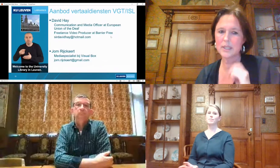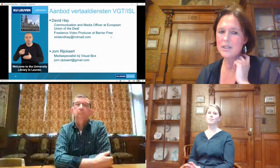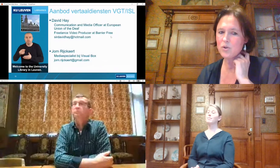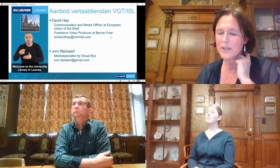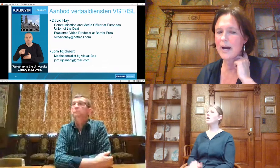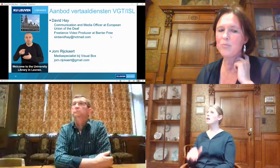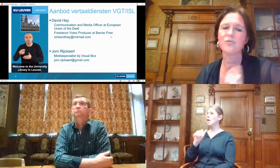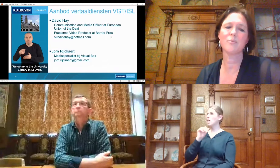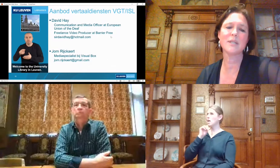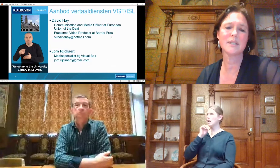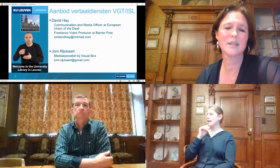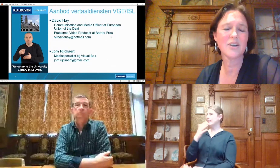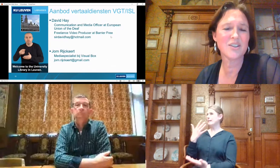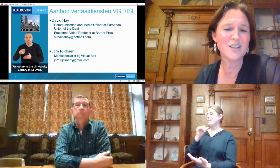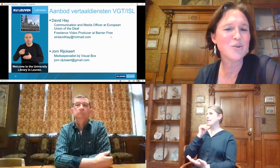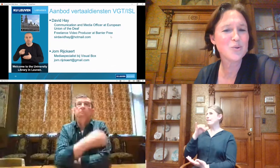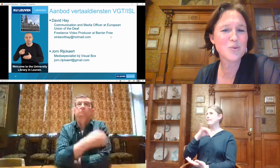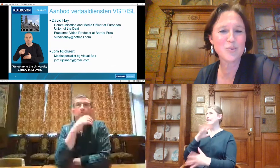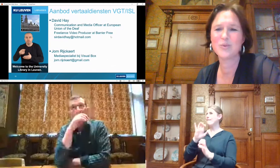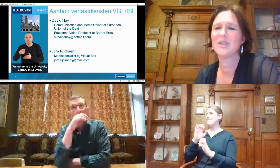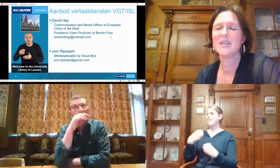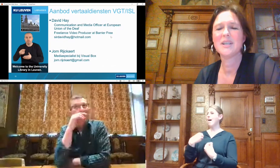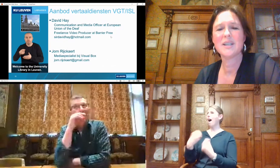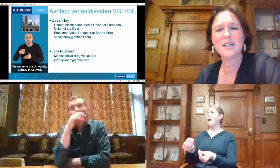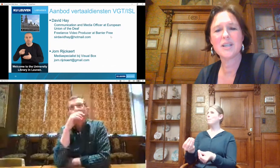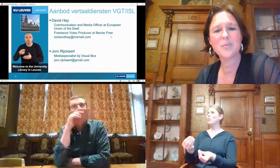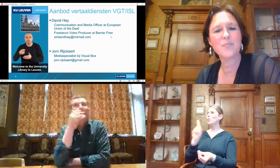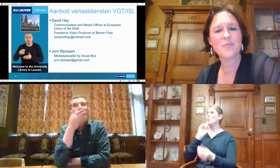Er is niet zoveel aanbod van mensen die dit kunnen doen.